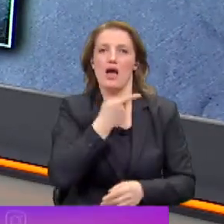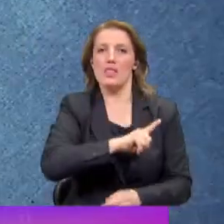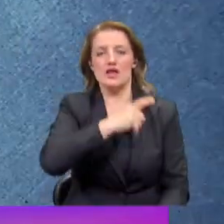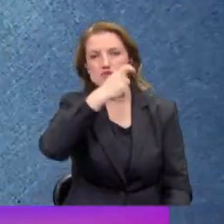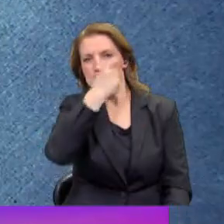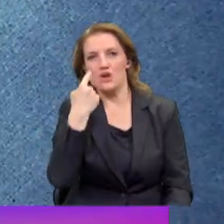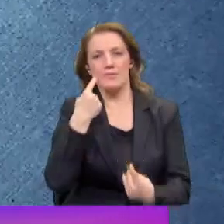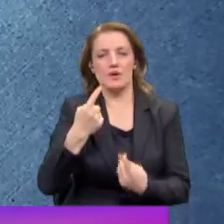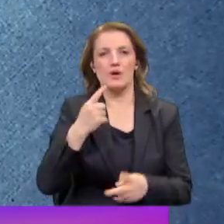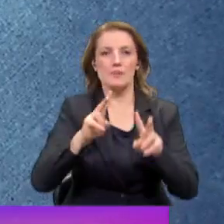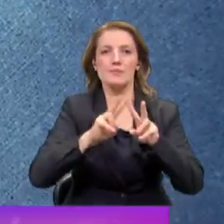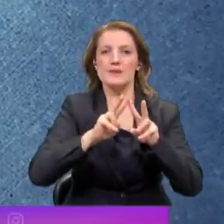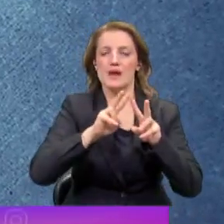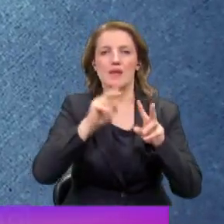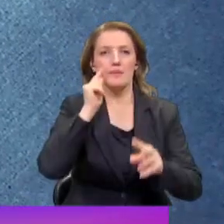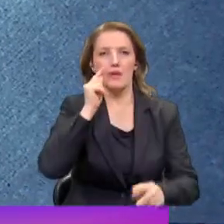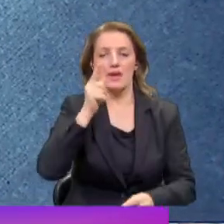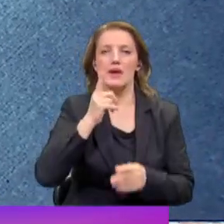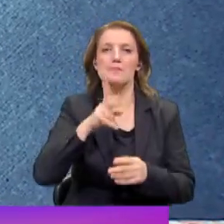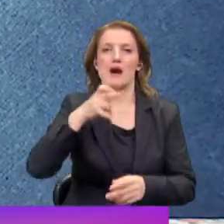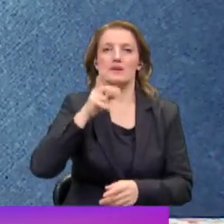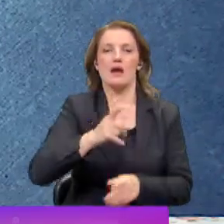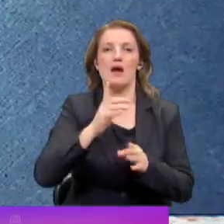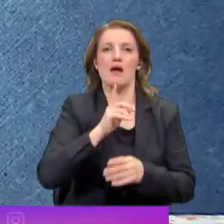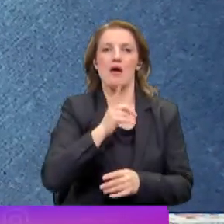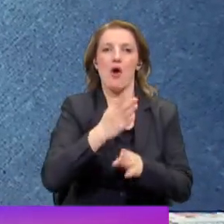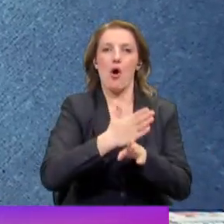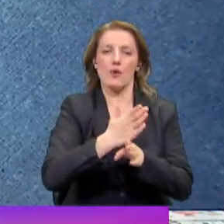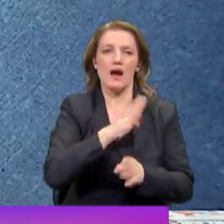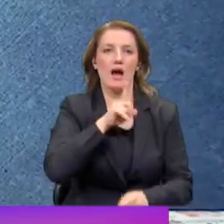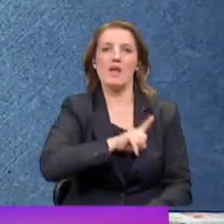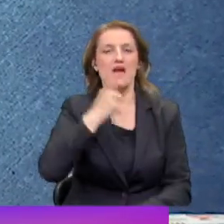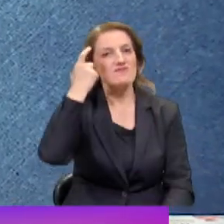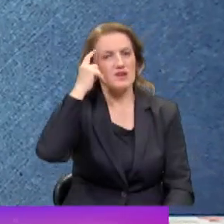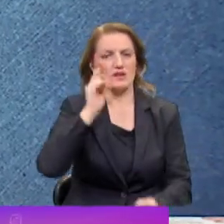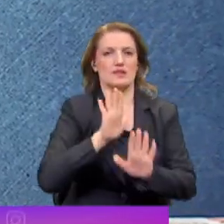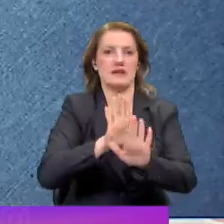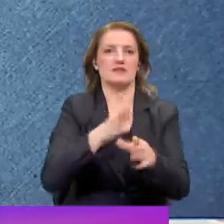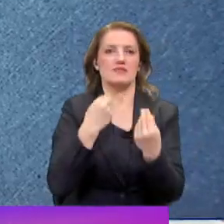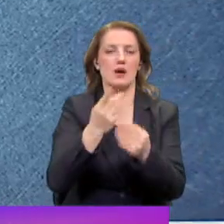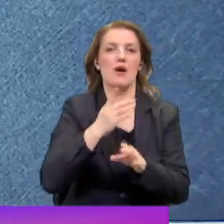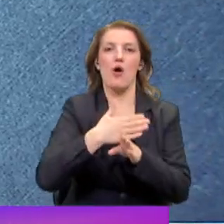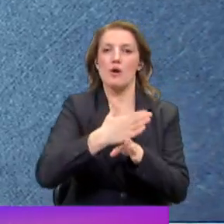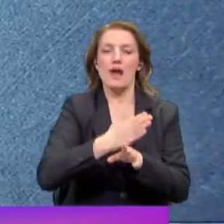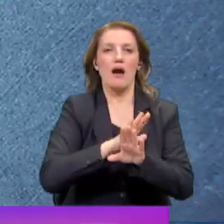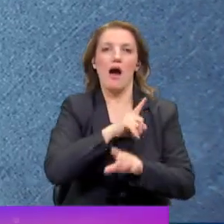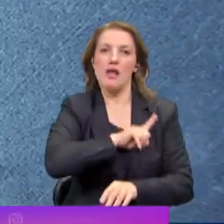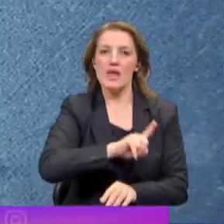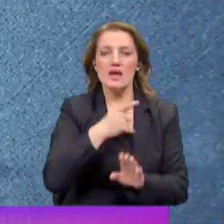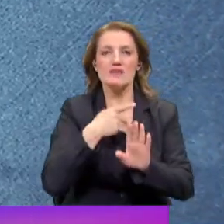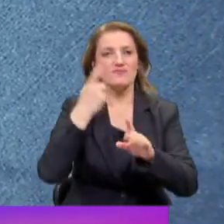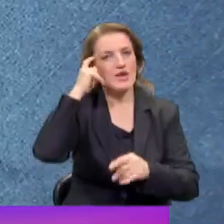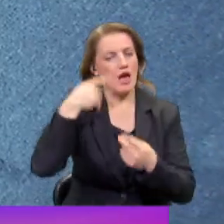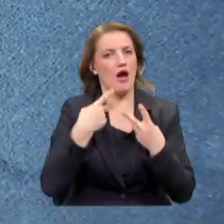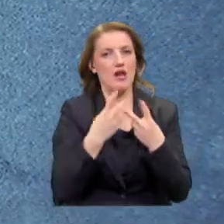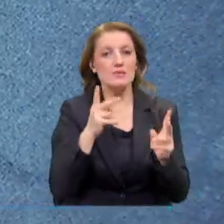eş genel başkanı Mithat Sancar partisinin ortak aday fikrini destekleyebileceğini duyurdu. Sancar ortak aday fikrini açıyoruz ancak isimler